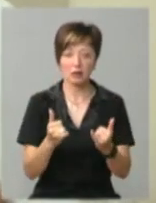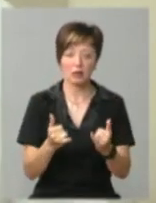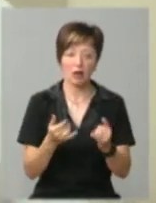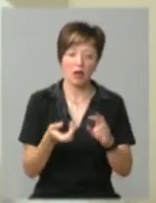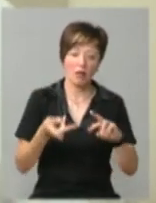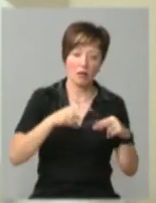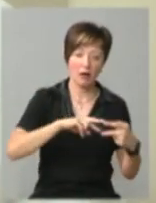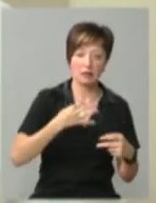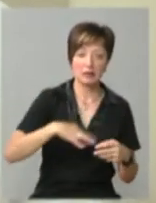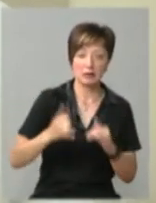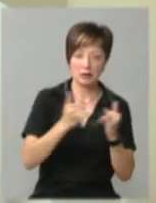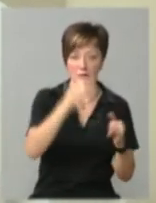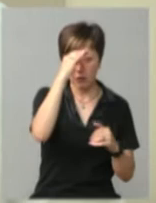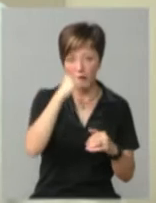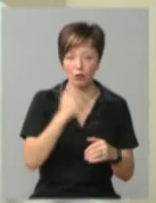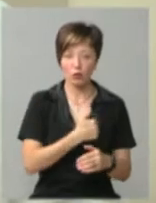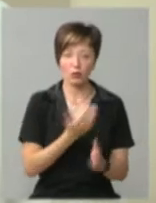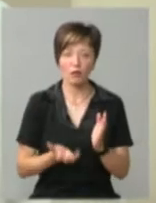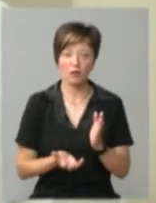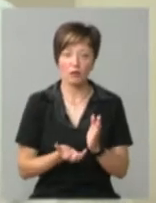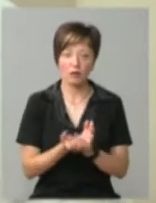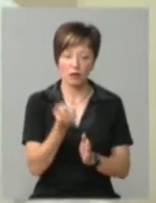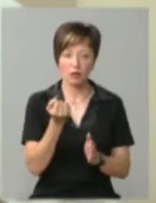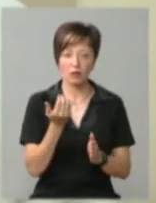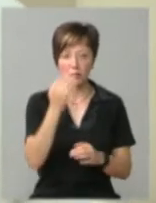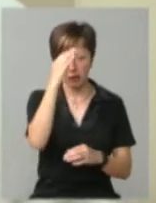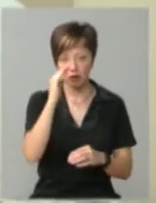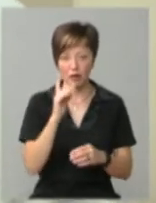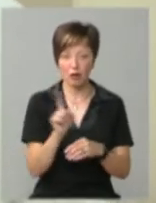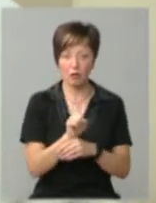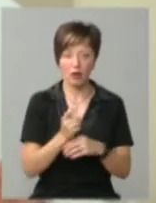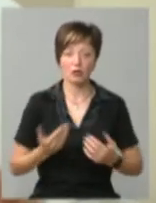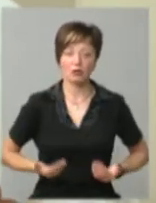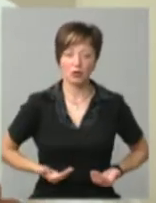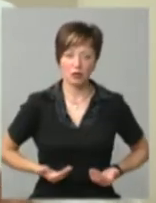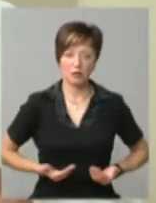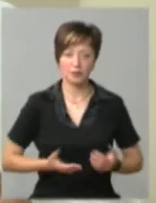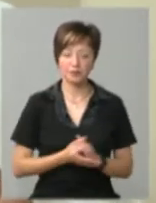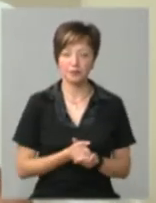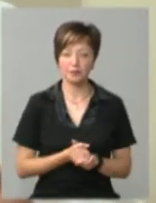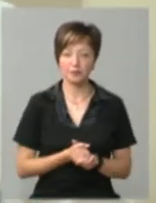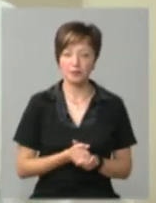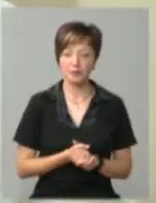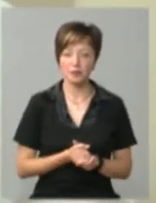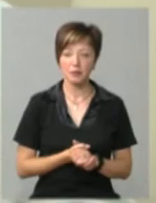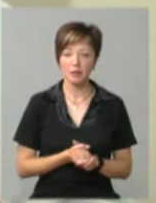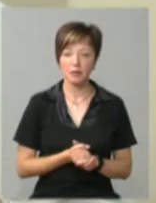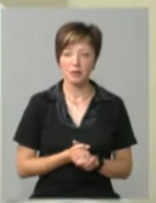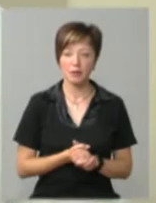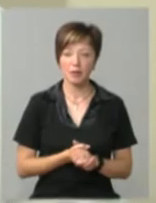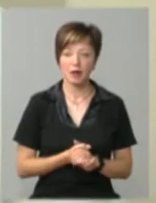батькові, які хочуть, щоб їхні батьки в нормальному житті, в нормальному